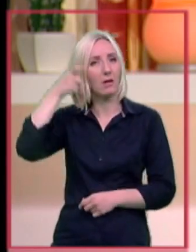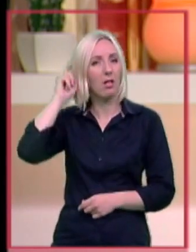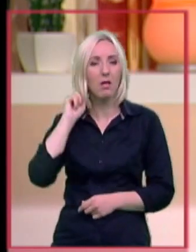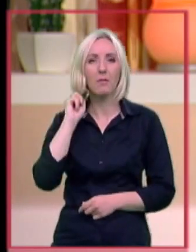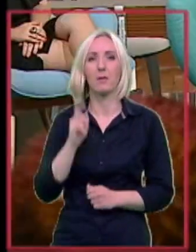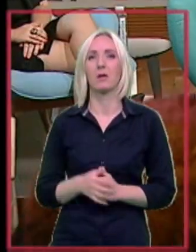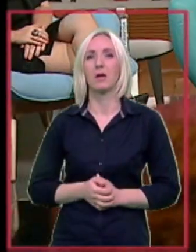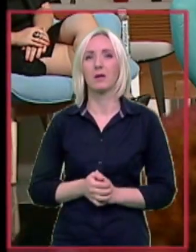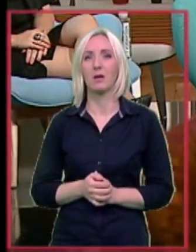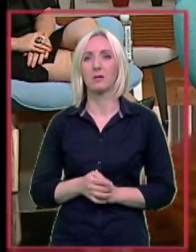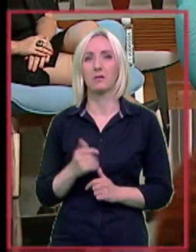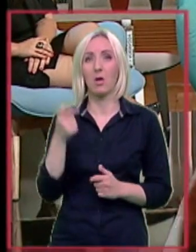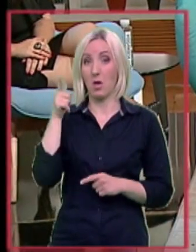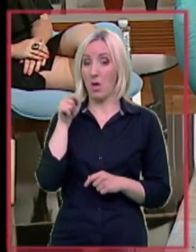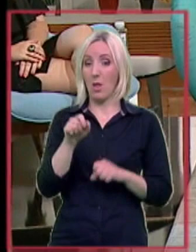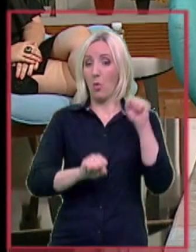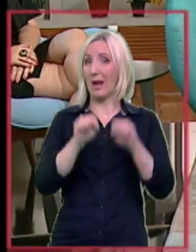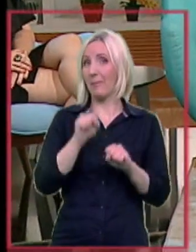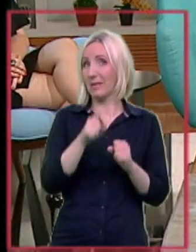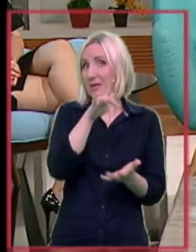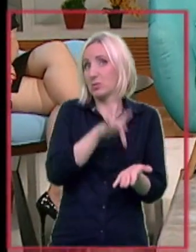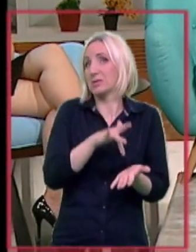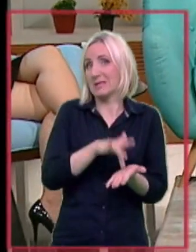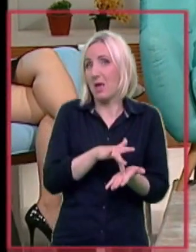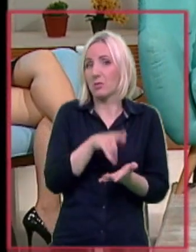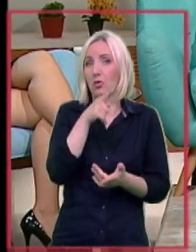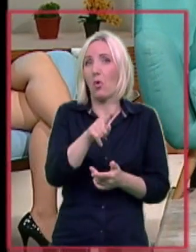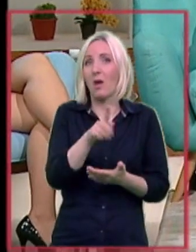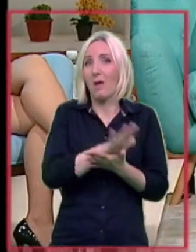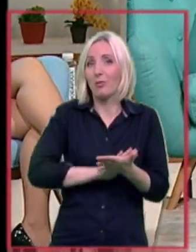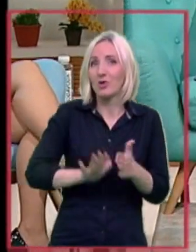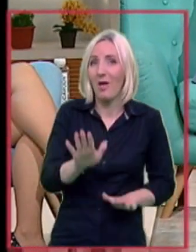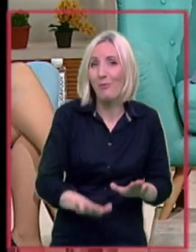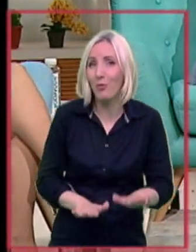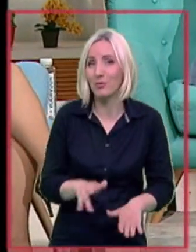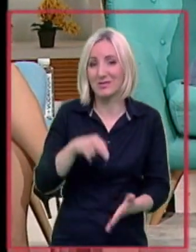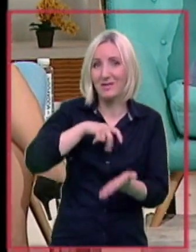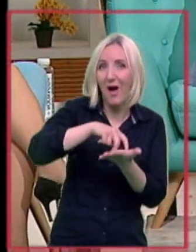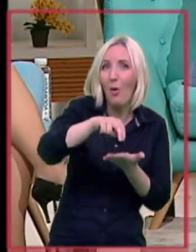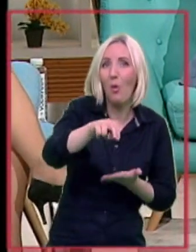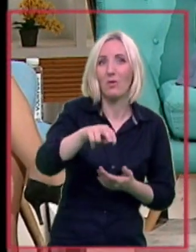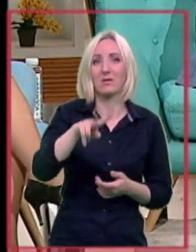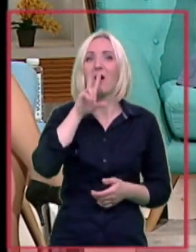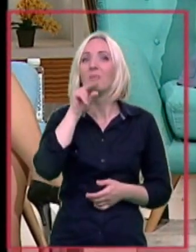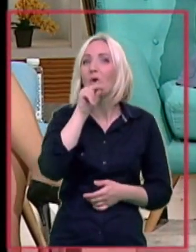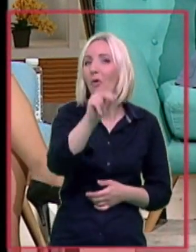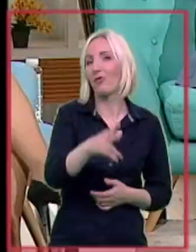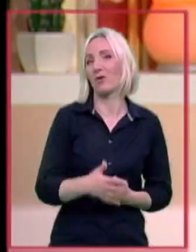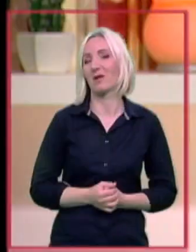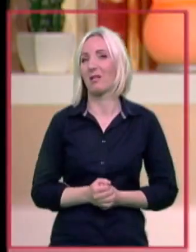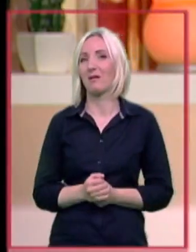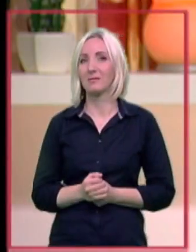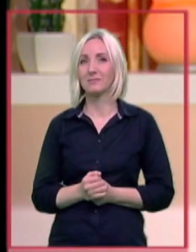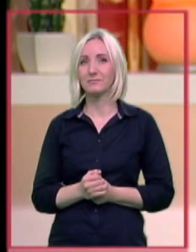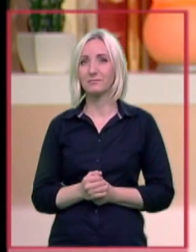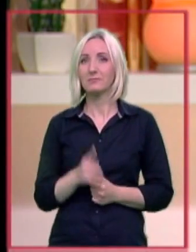Ona je u rehabilitaciji u centru gore propuzala, prohodala, progovorila i tako.